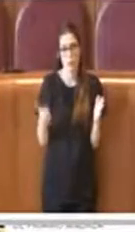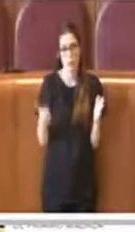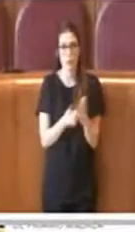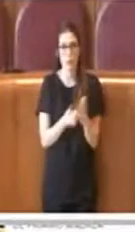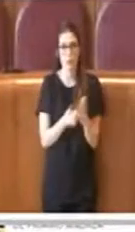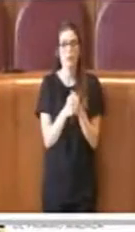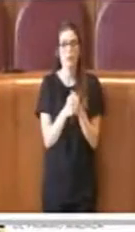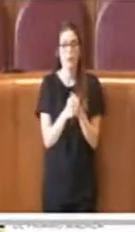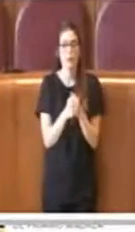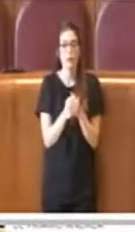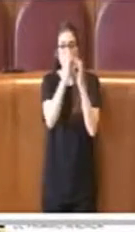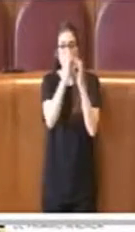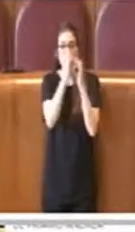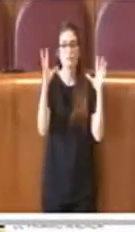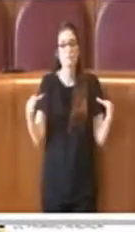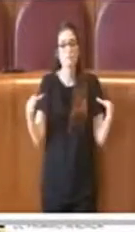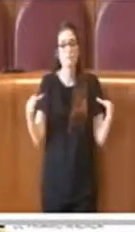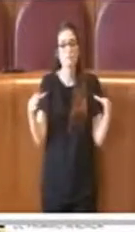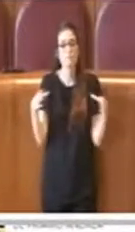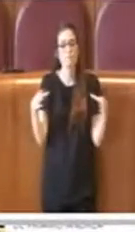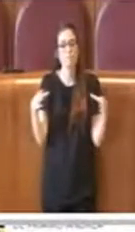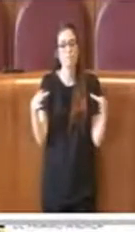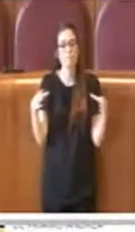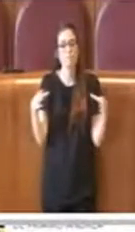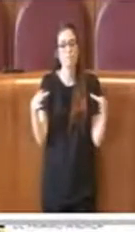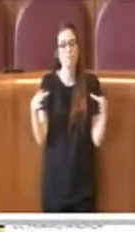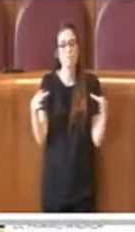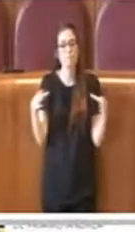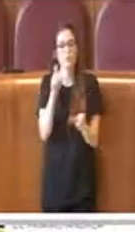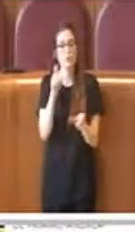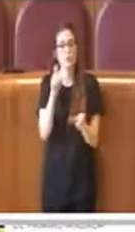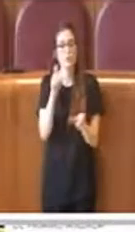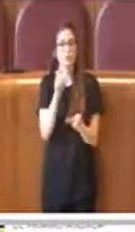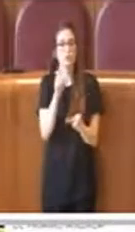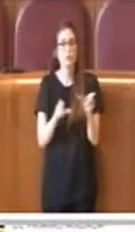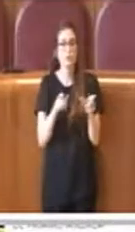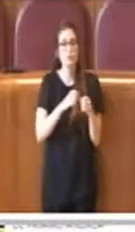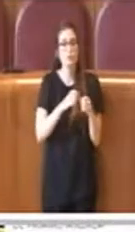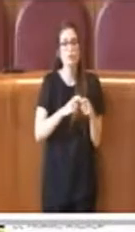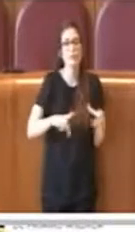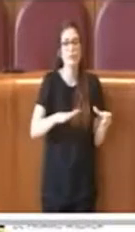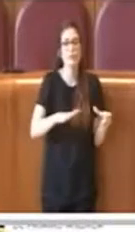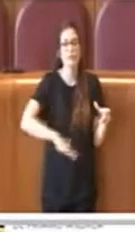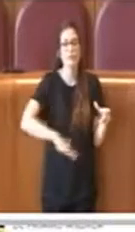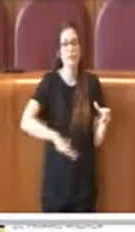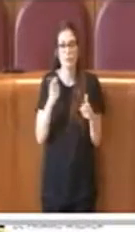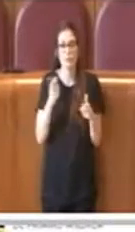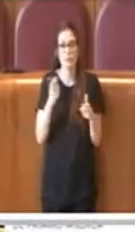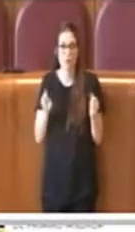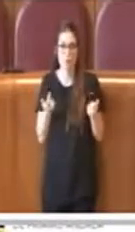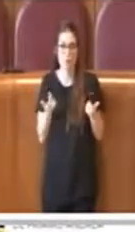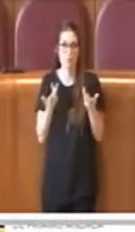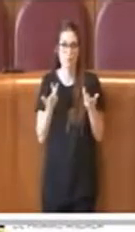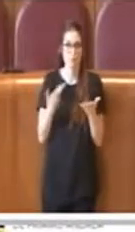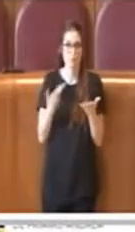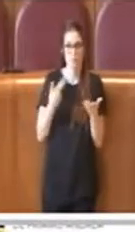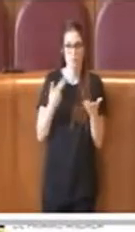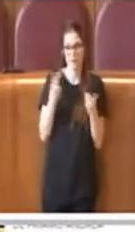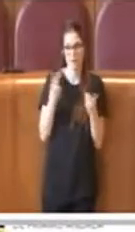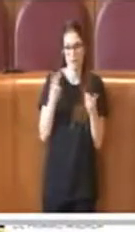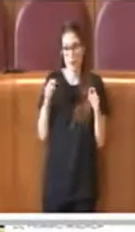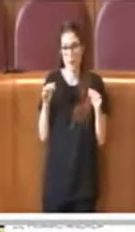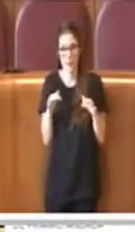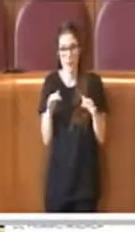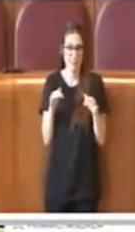Immaginare un organismo di partecipazione in una città così estesa, formato da un numero eccessivamente ridotto di soggetti, non